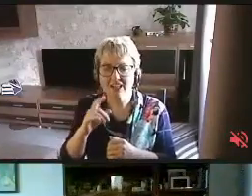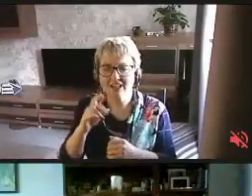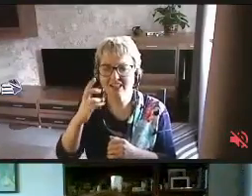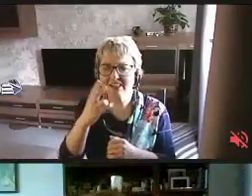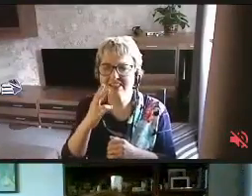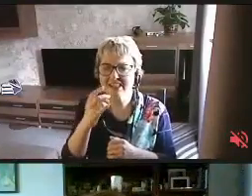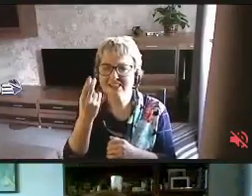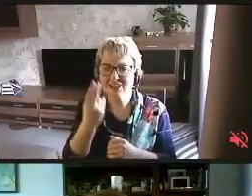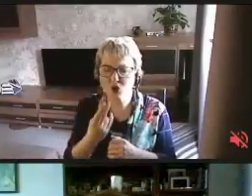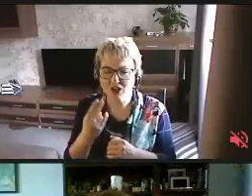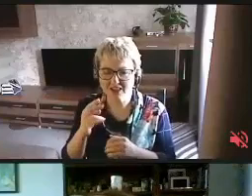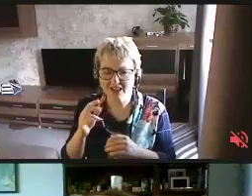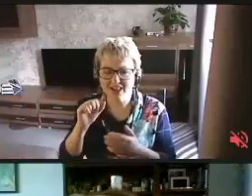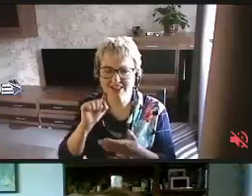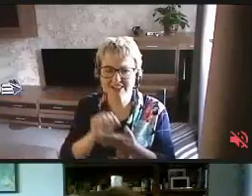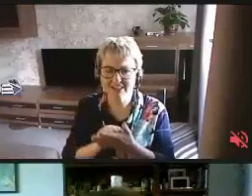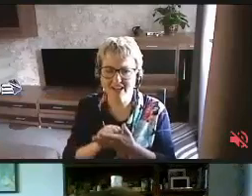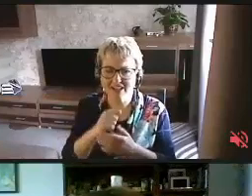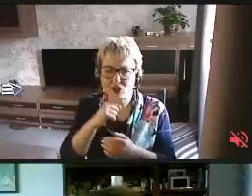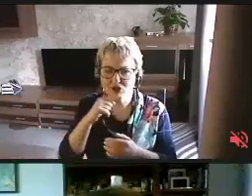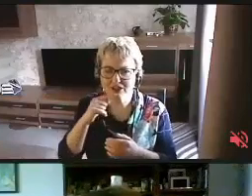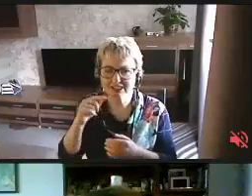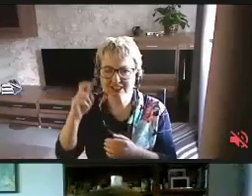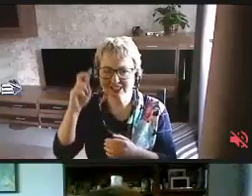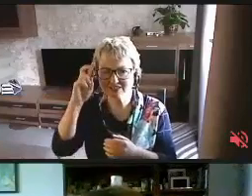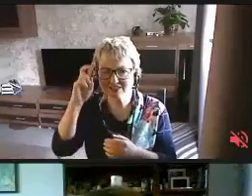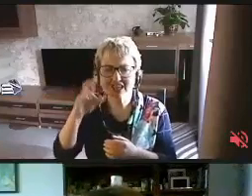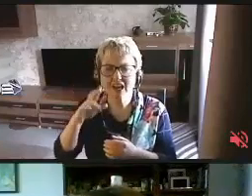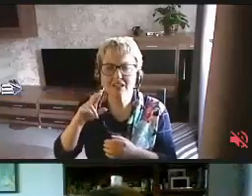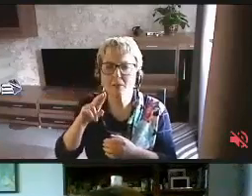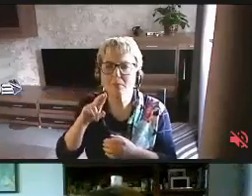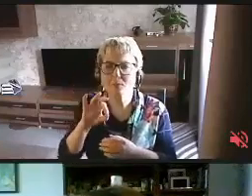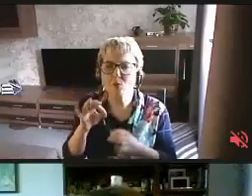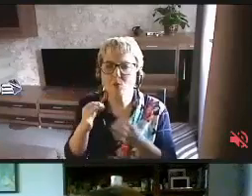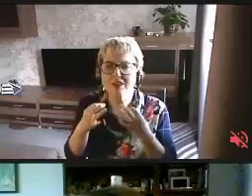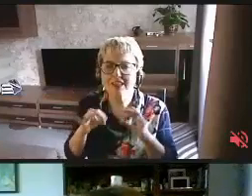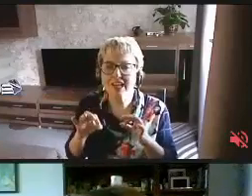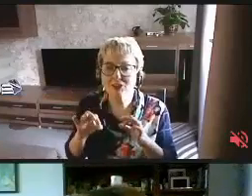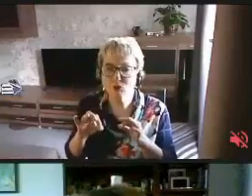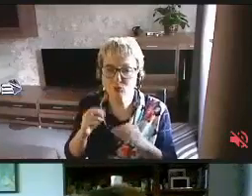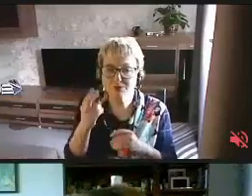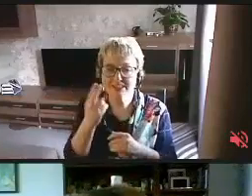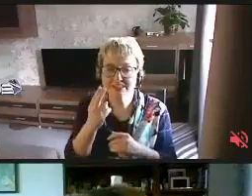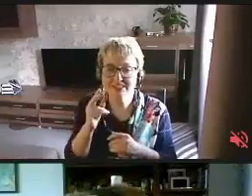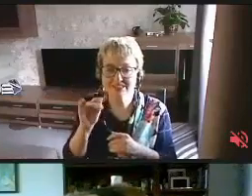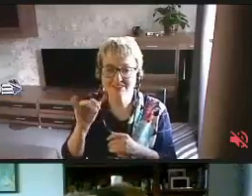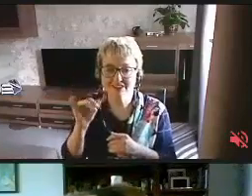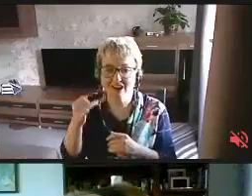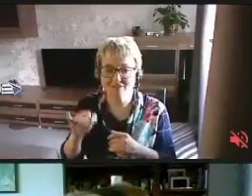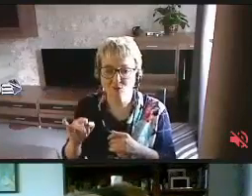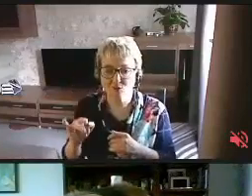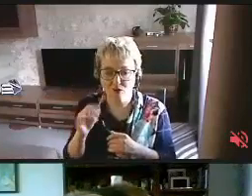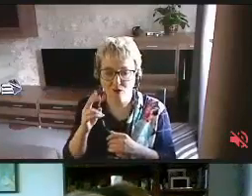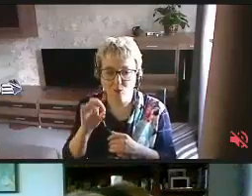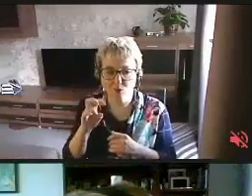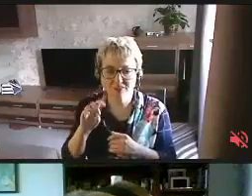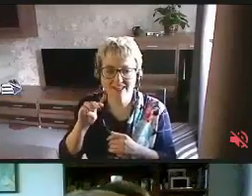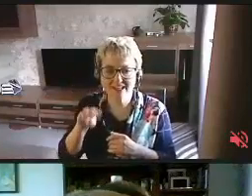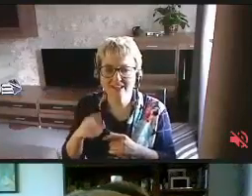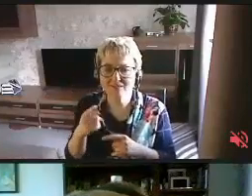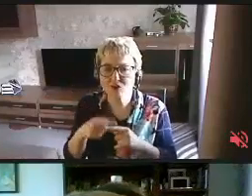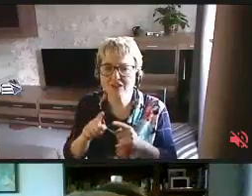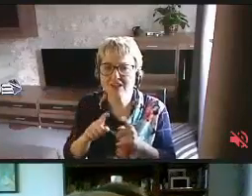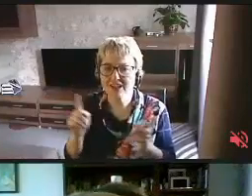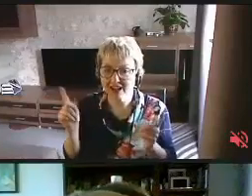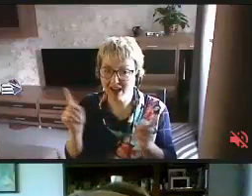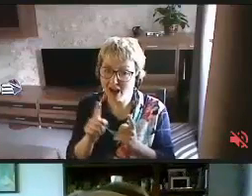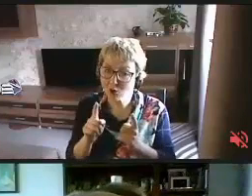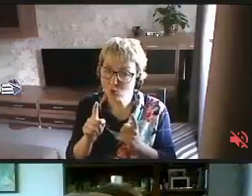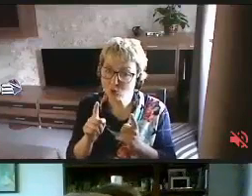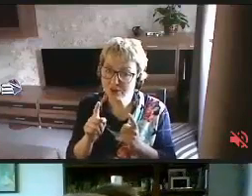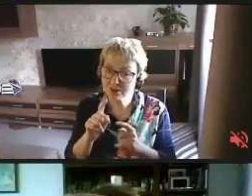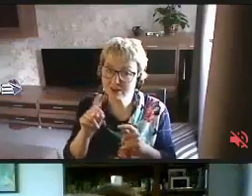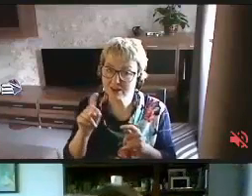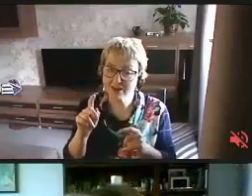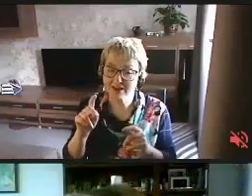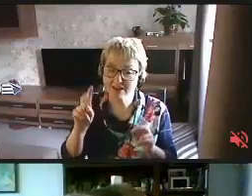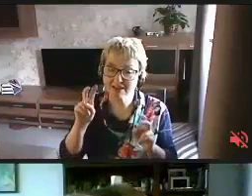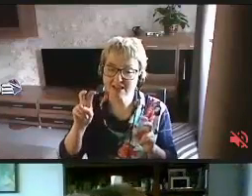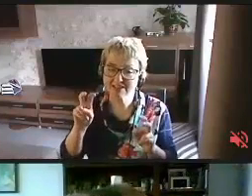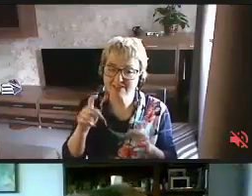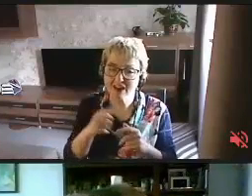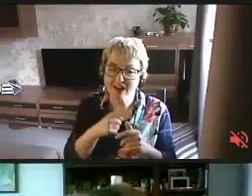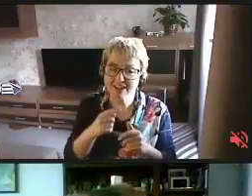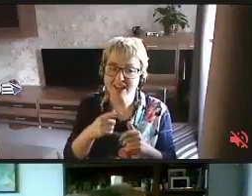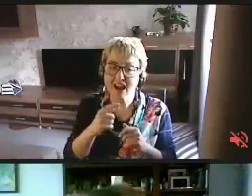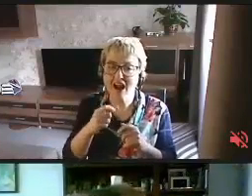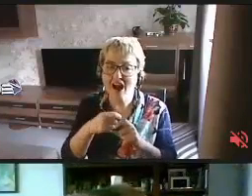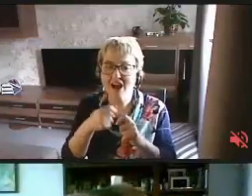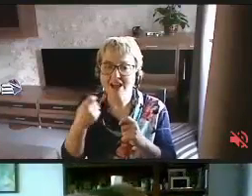Российской Федерации по доступности цифрового контента. Это его короткое название, а